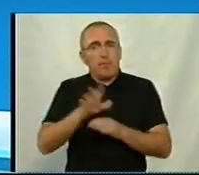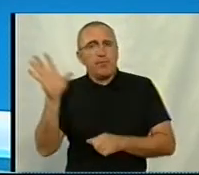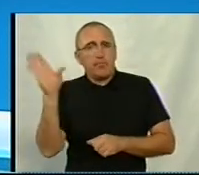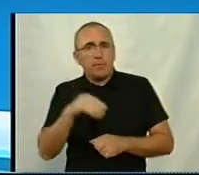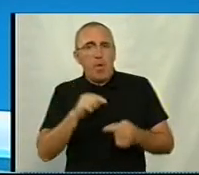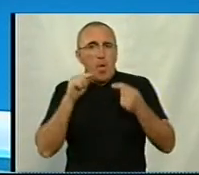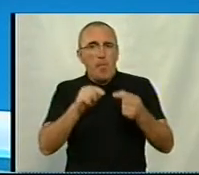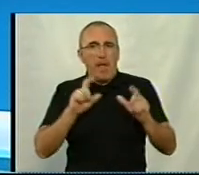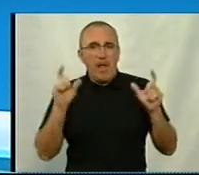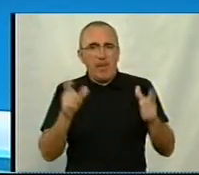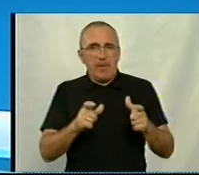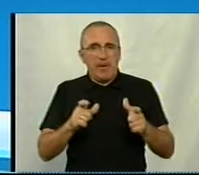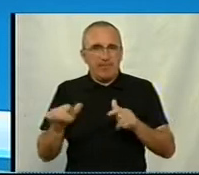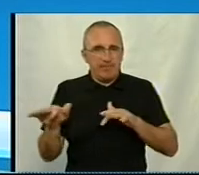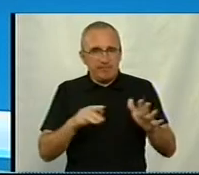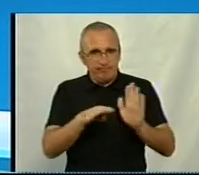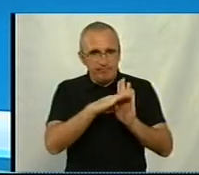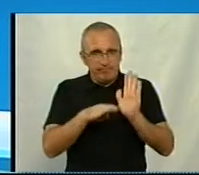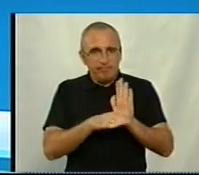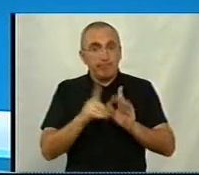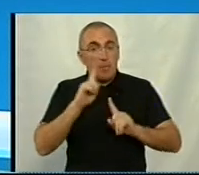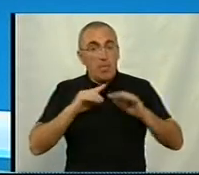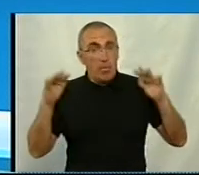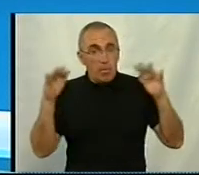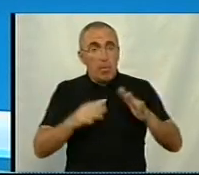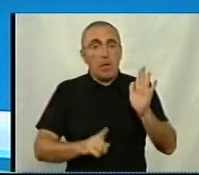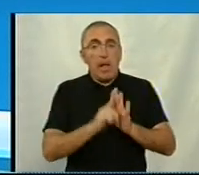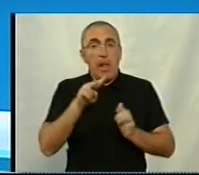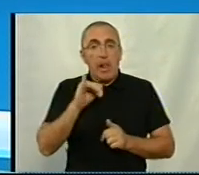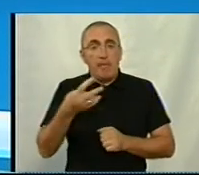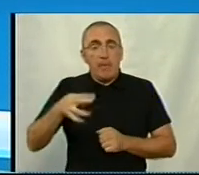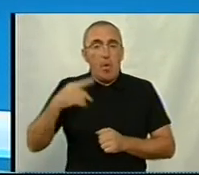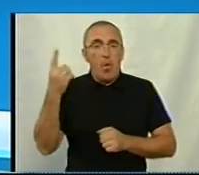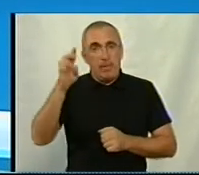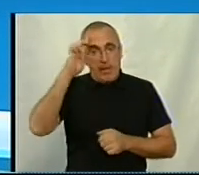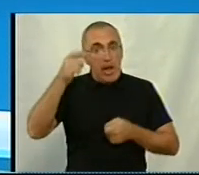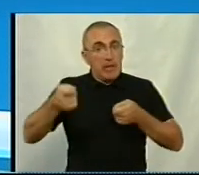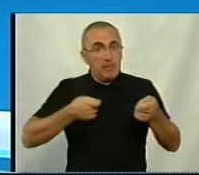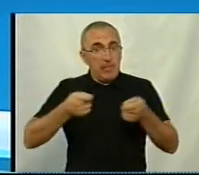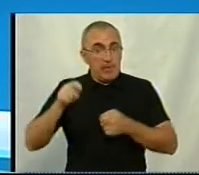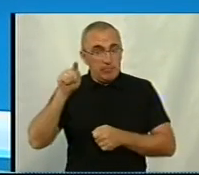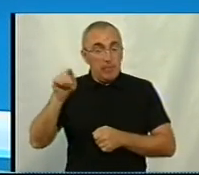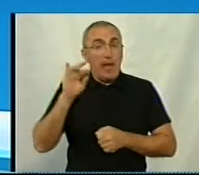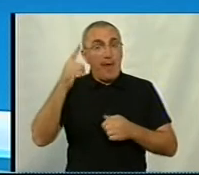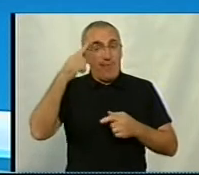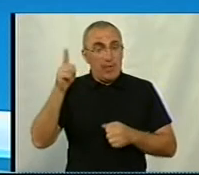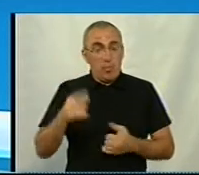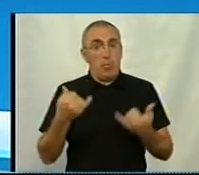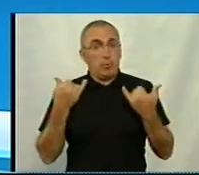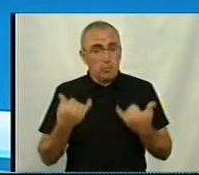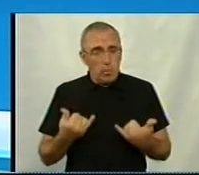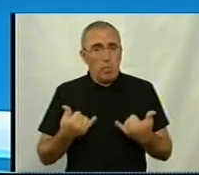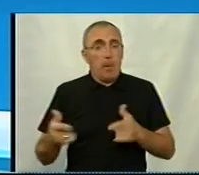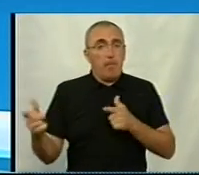протиепідемічних вимог. Перша тематична нарада відбулася на початку липня в обласній державній адміністрації і, як відомо на сьогодні,